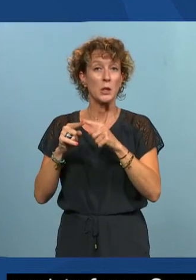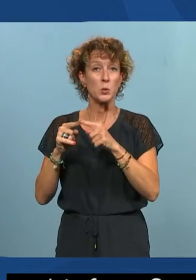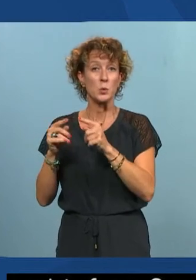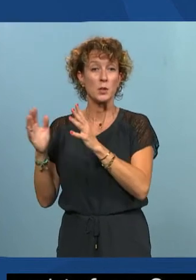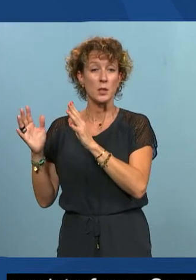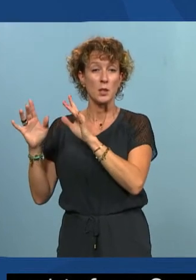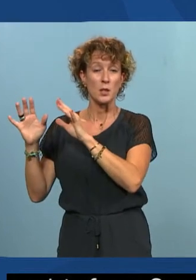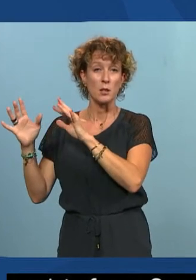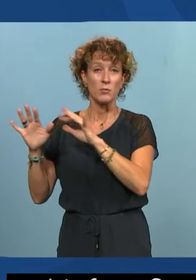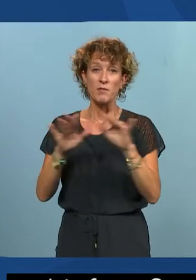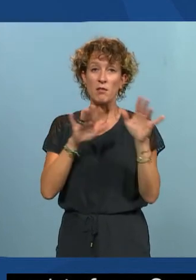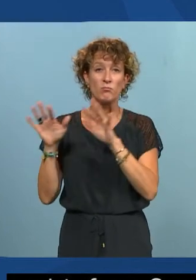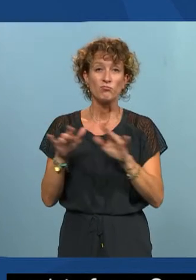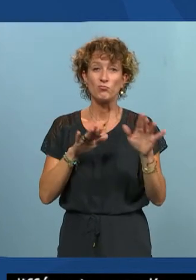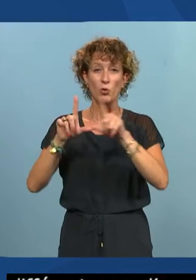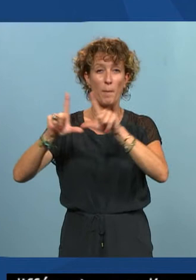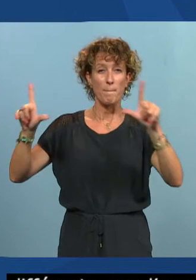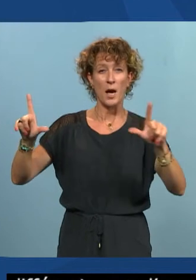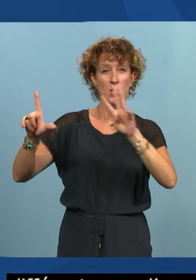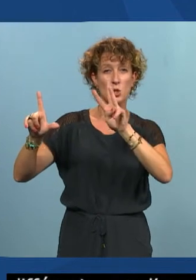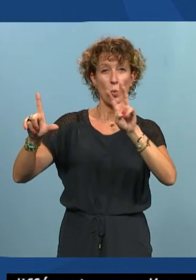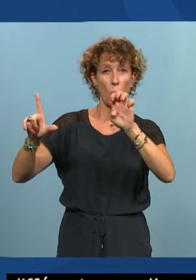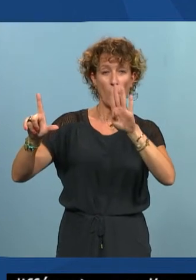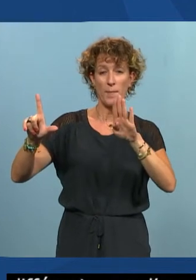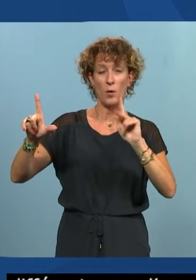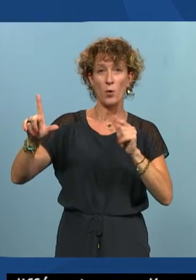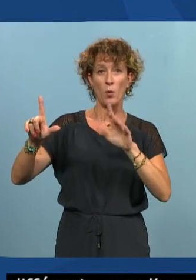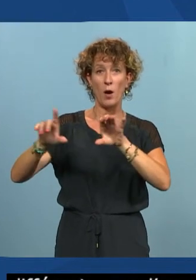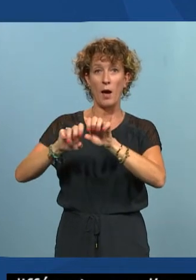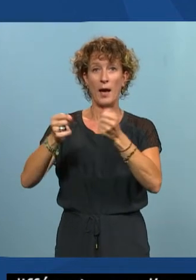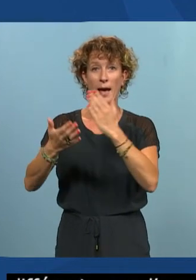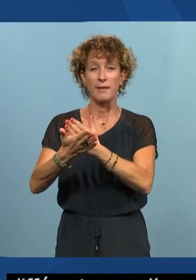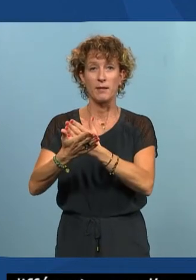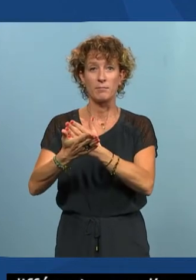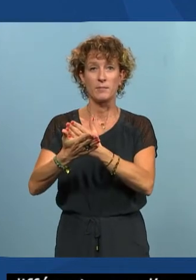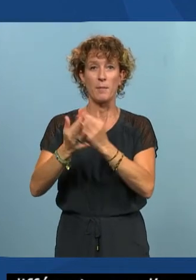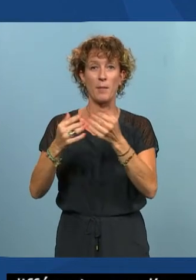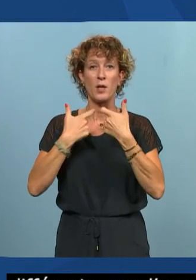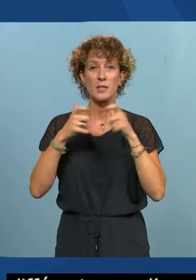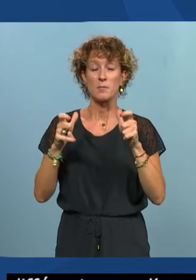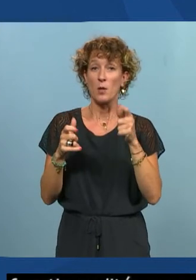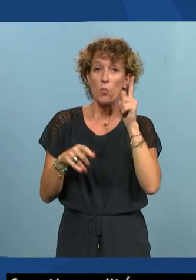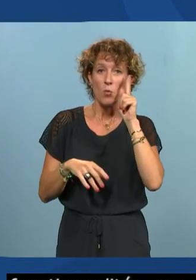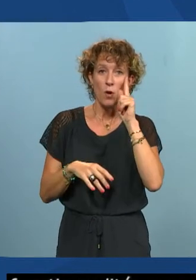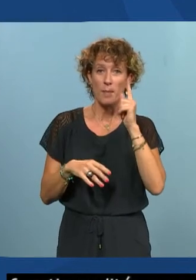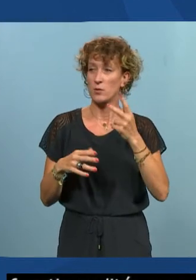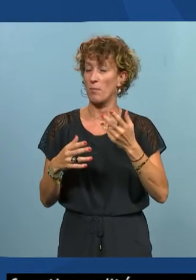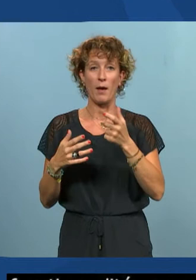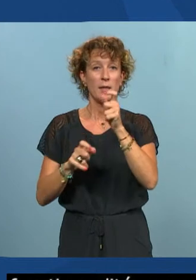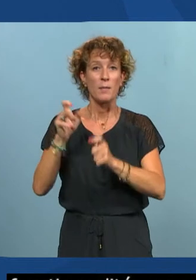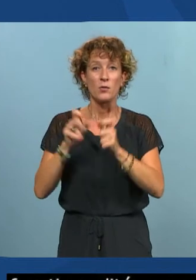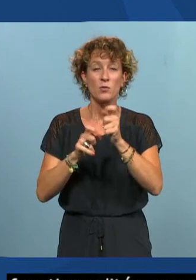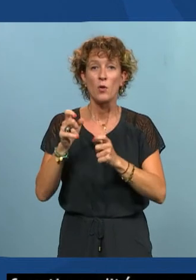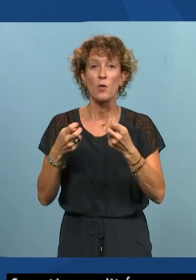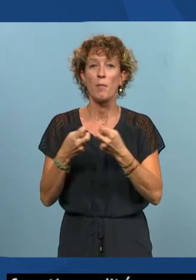page web on va demander à ce qu'on puisse l'arrêter dans les normes d'accessibilité simplement pour les raisons pour différents types de personnes je pense